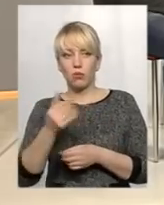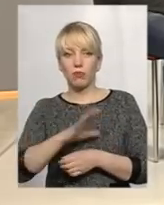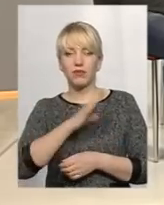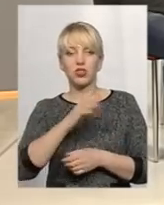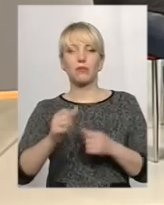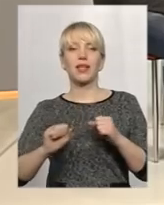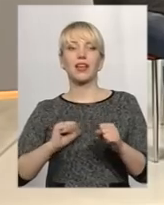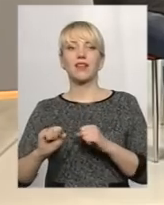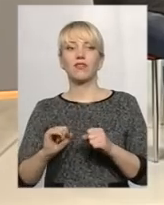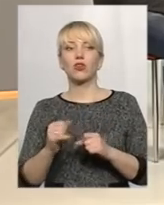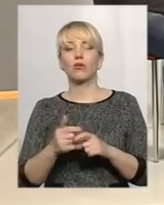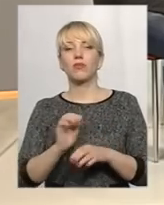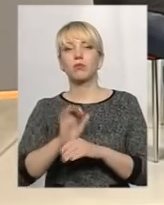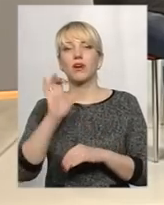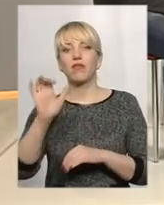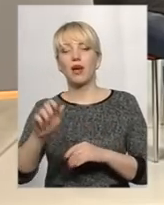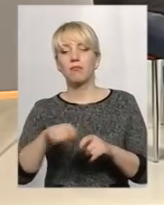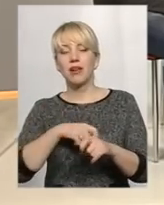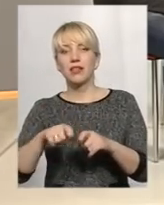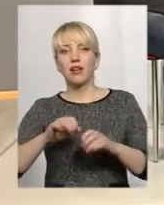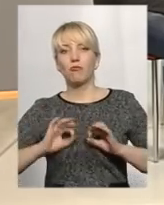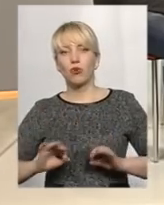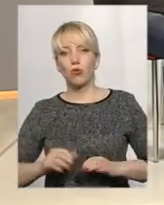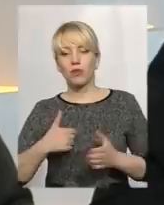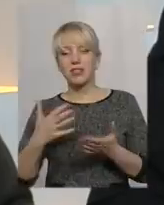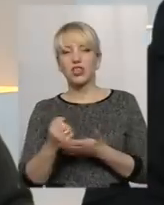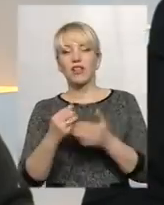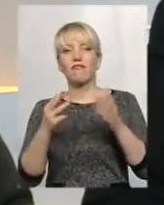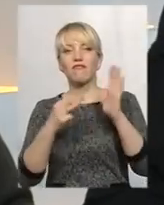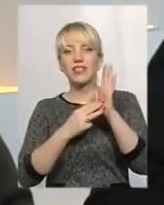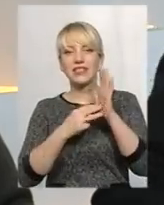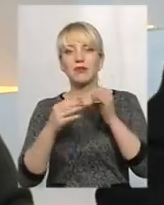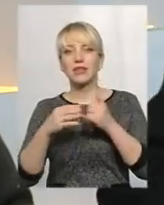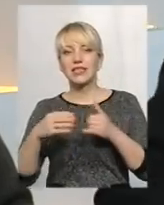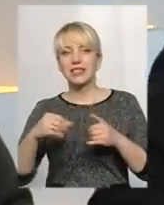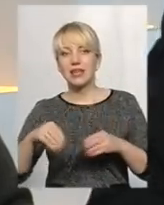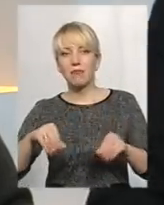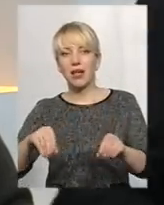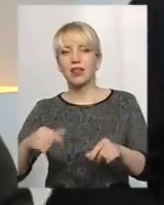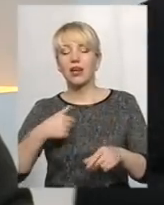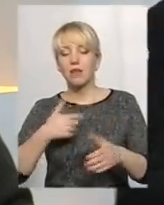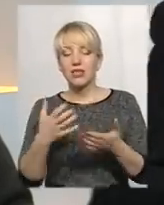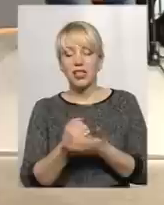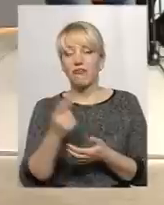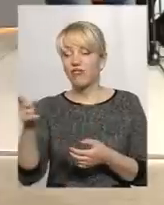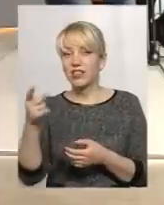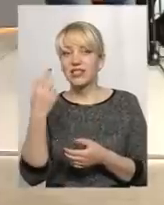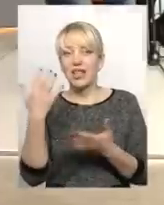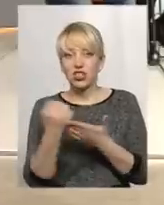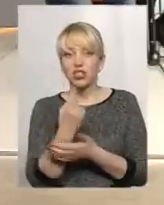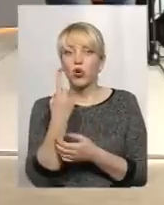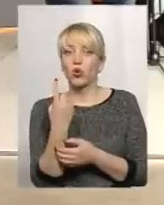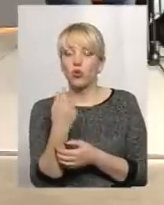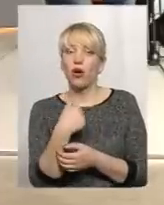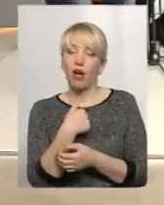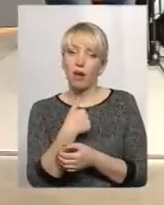керівником і відправляли матеріали у прокуратуру. Ми знайшли 8 земельних ділянок, ви знайшли одну, а ми 8 знайшли. ми вам надавали, я не знаю, чому ми їх прийнасвітлювали.